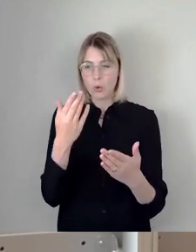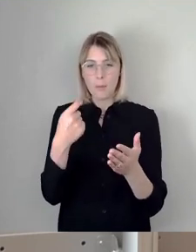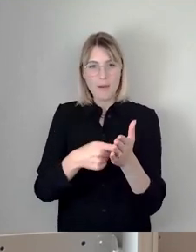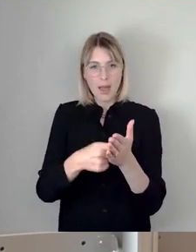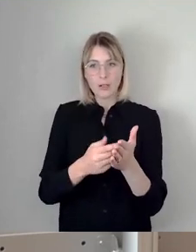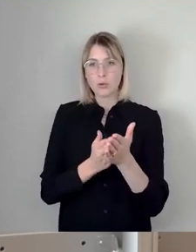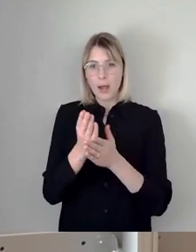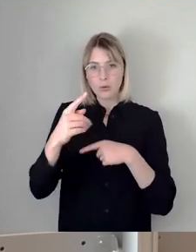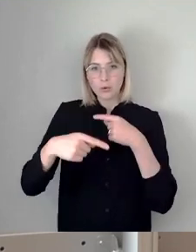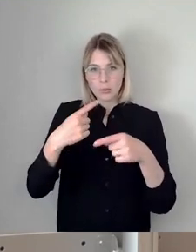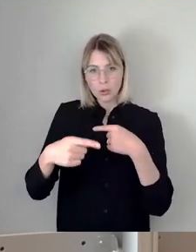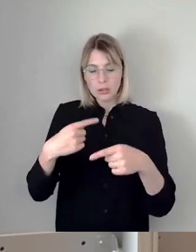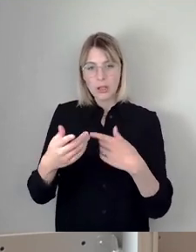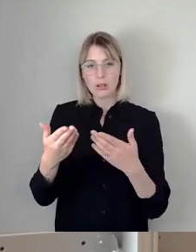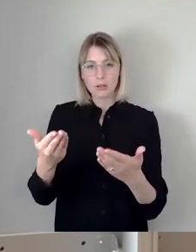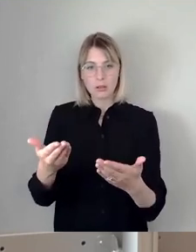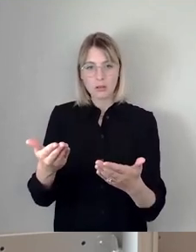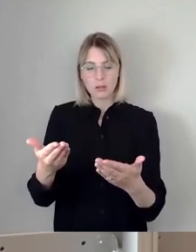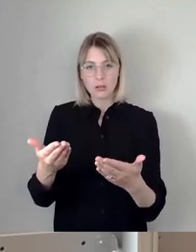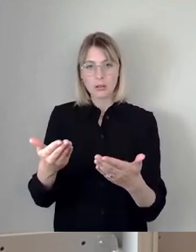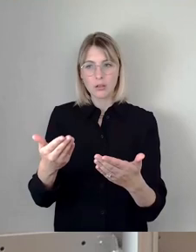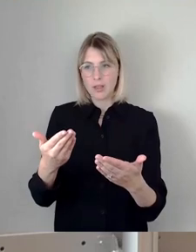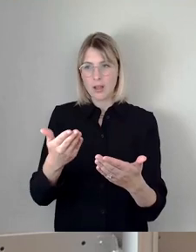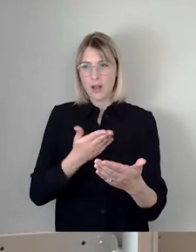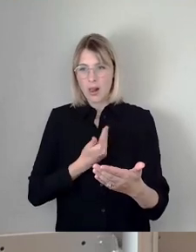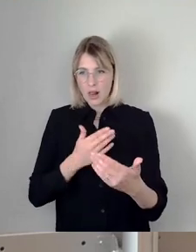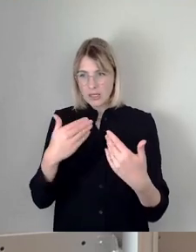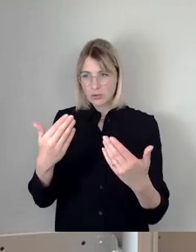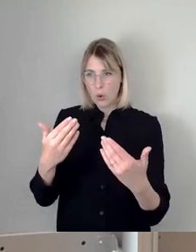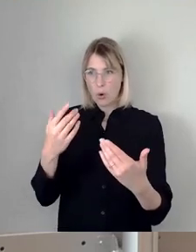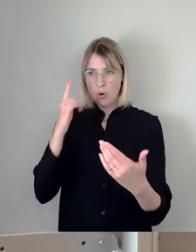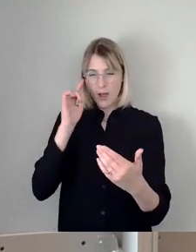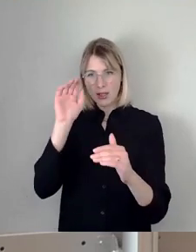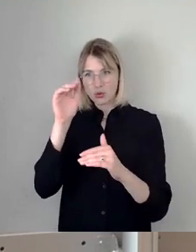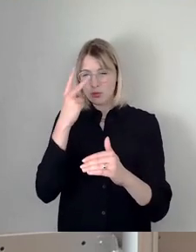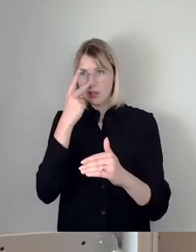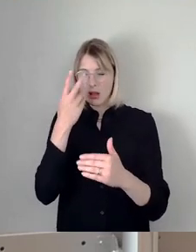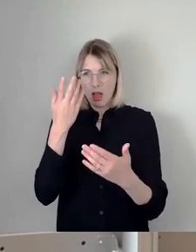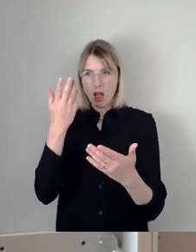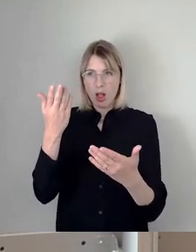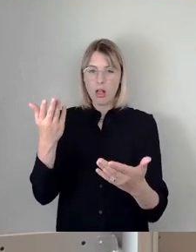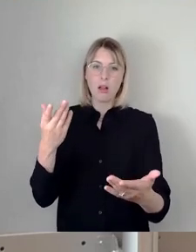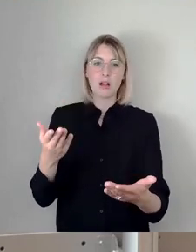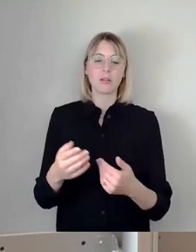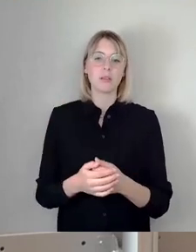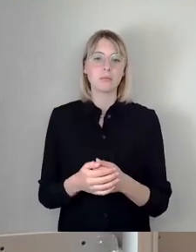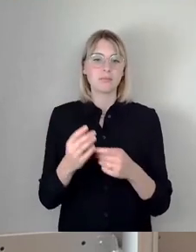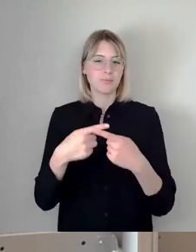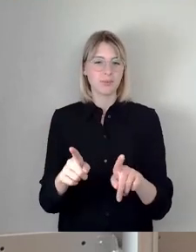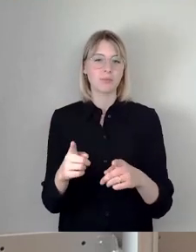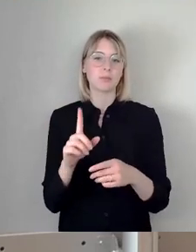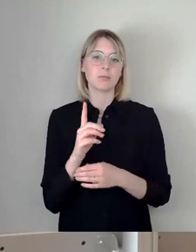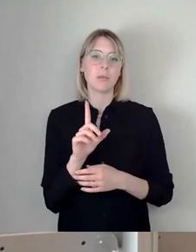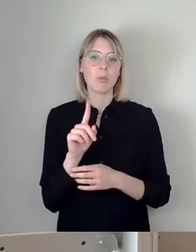ins Ungewisse oder auch ins Unbestimmte in die endlose Iteration zieht. Und deswegen im Prinzip, ja,